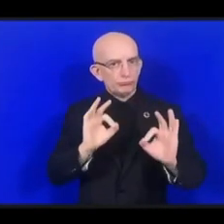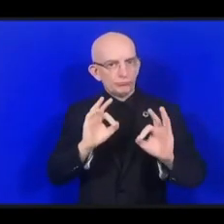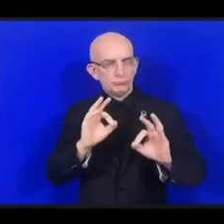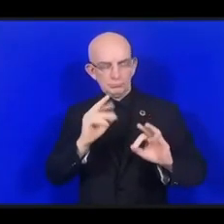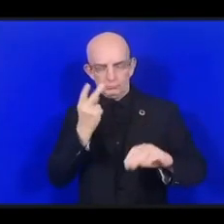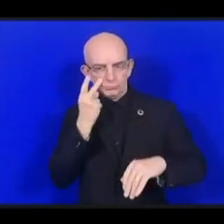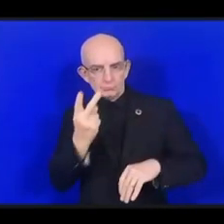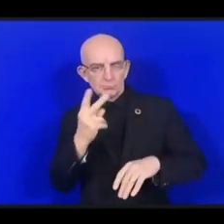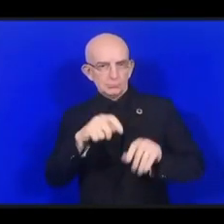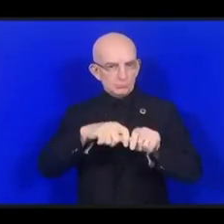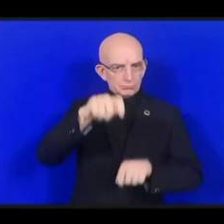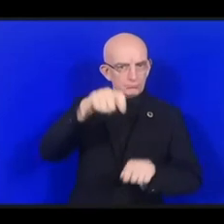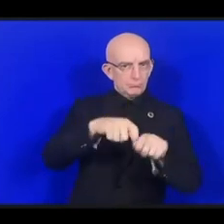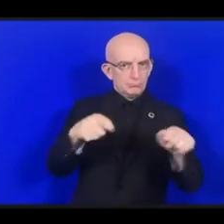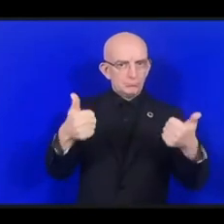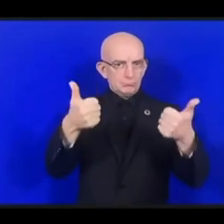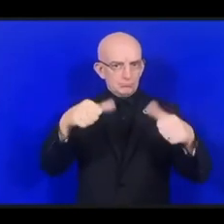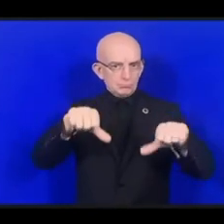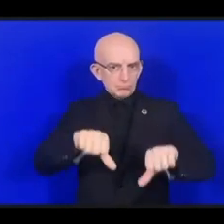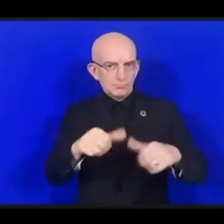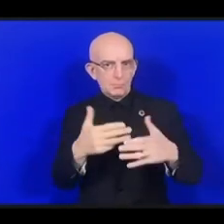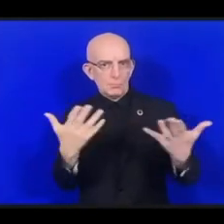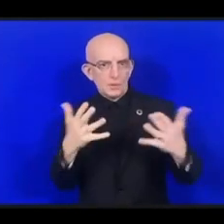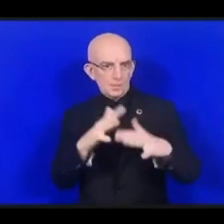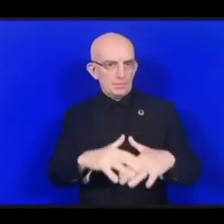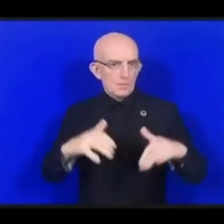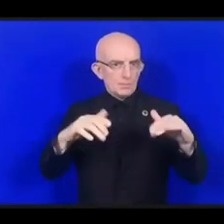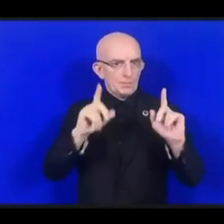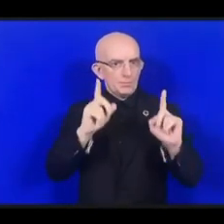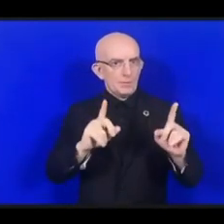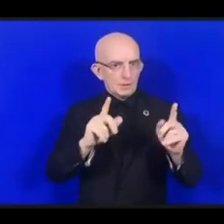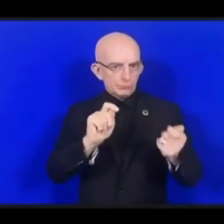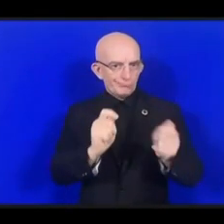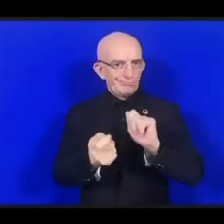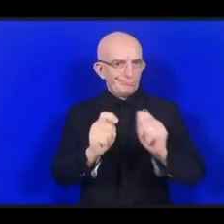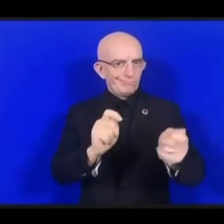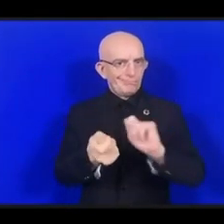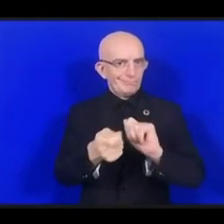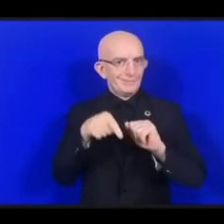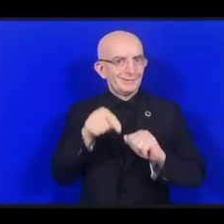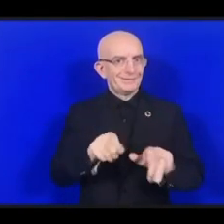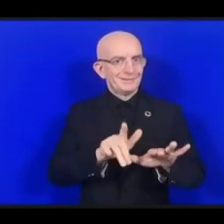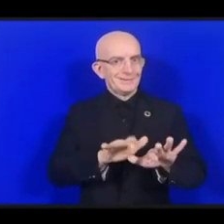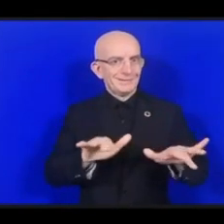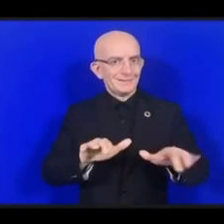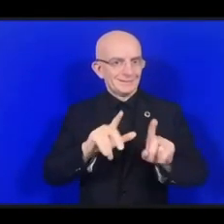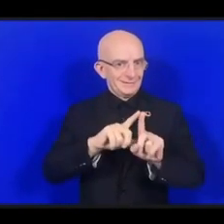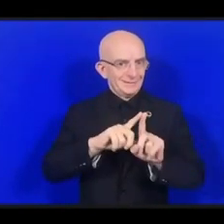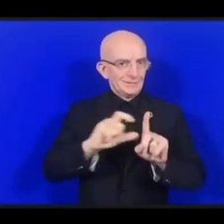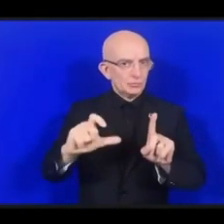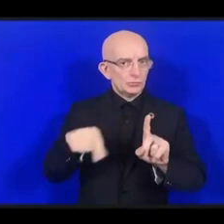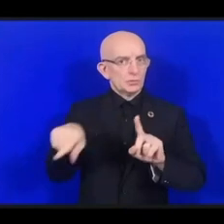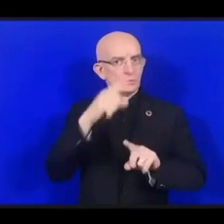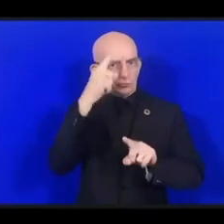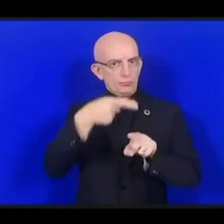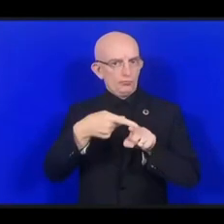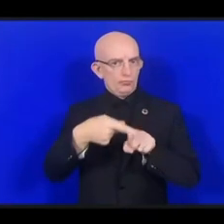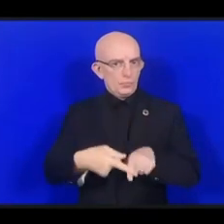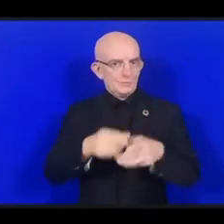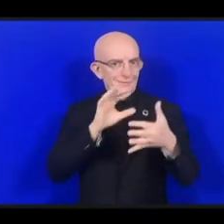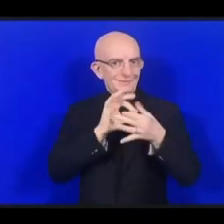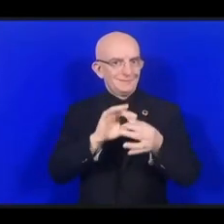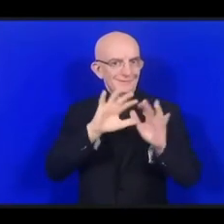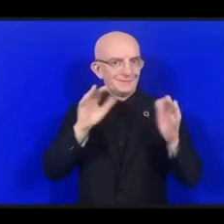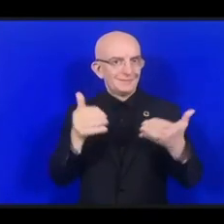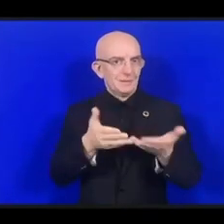к которому мы стремимся. И в рамках этих дискуссий подчеркивалась необходимость регулирования и